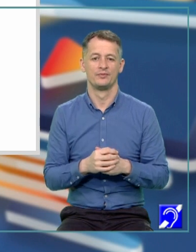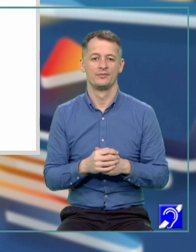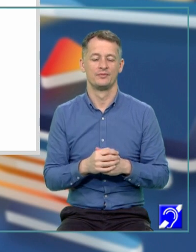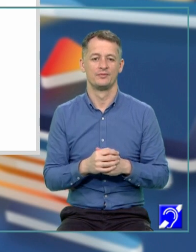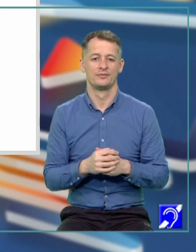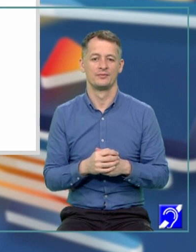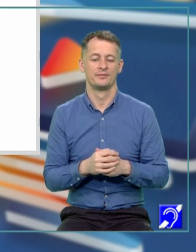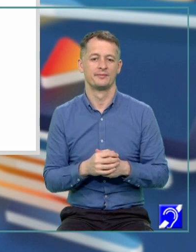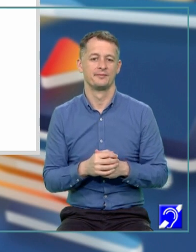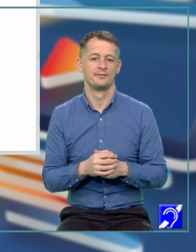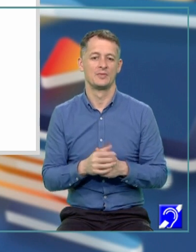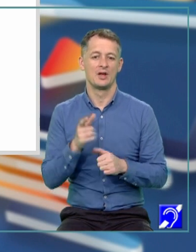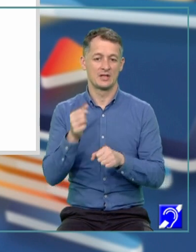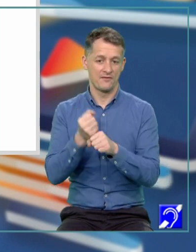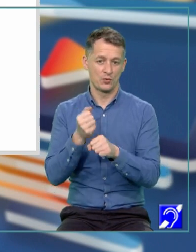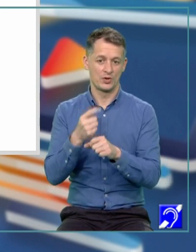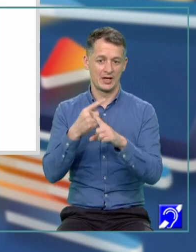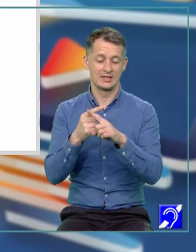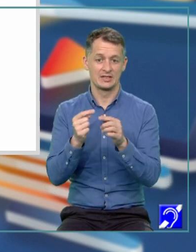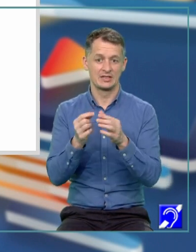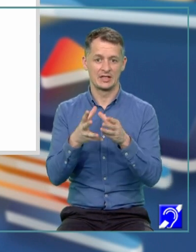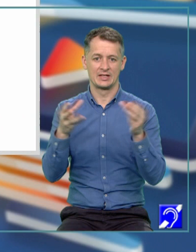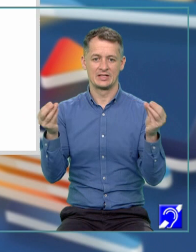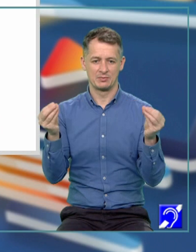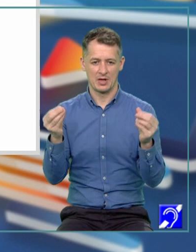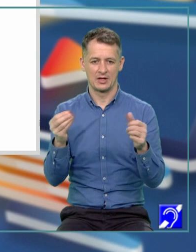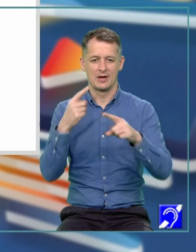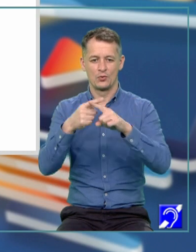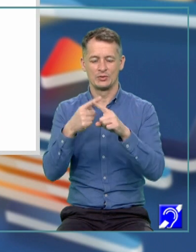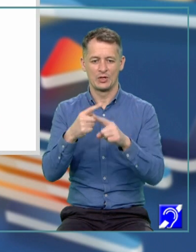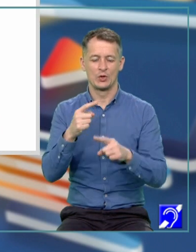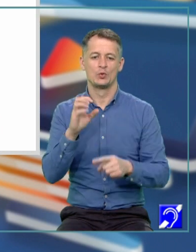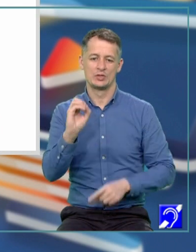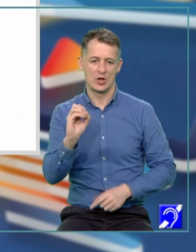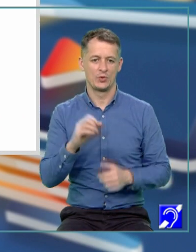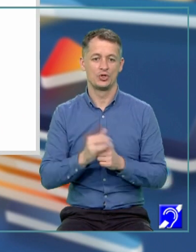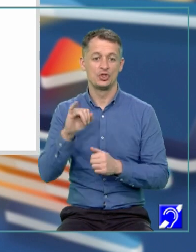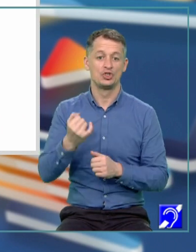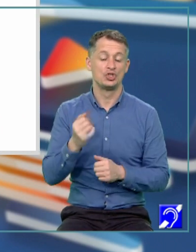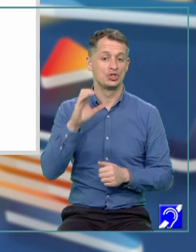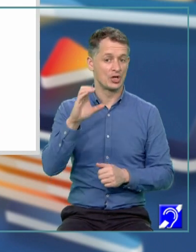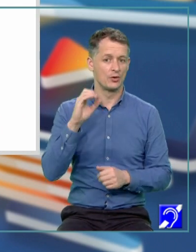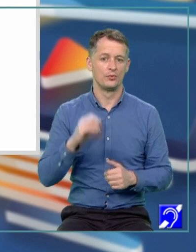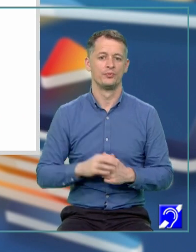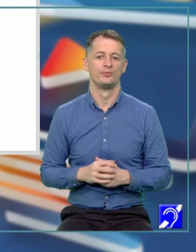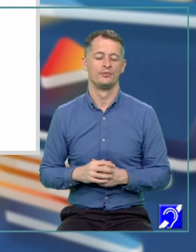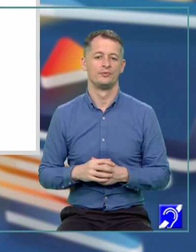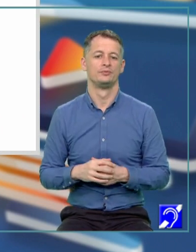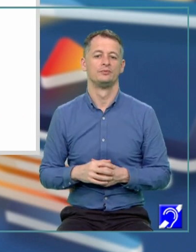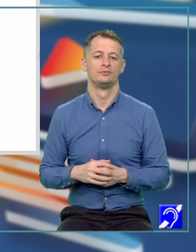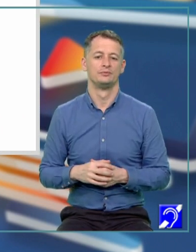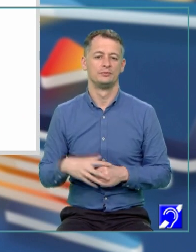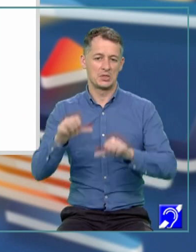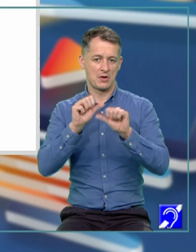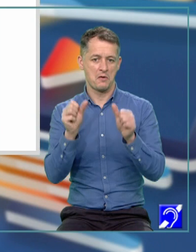Asta a făcut ca X-ul să dispară, înmulțirea cu 0. Iar C-ul, vedeți că în forma